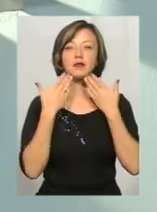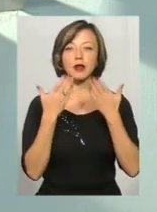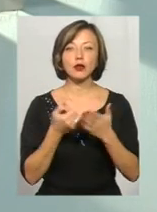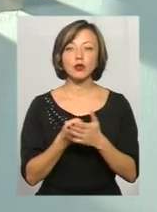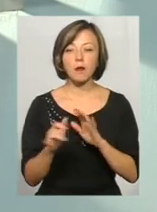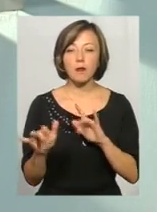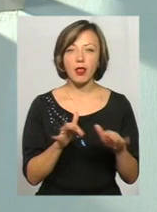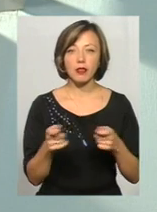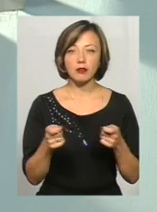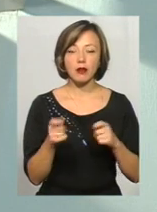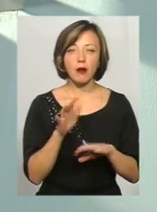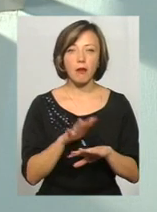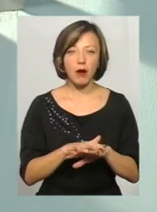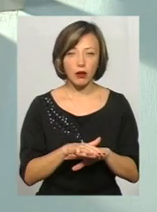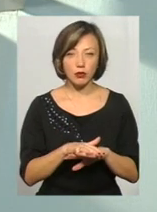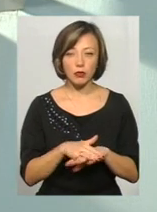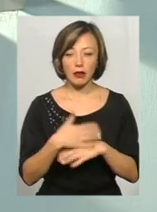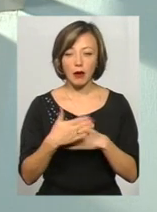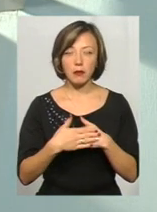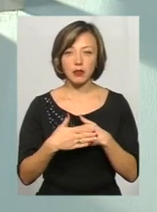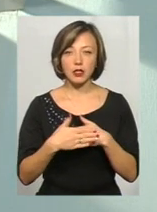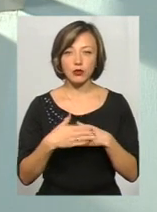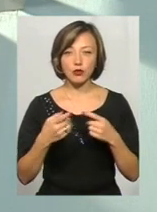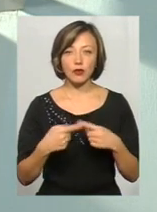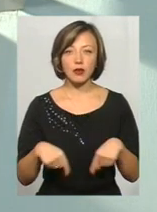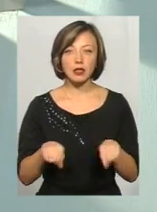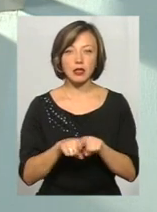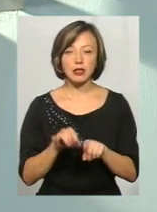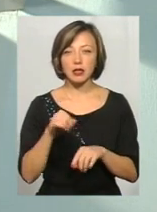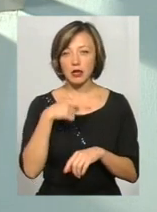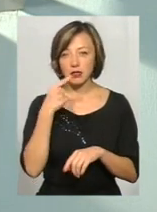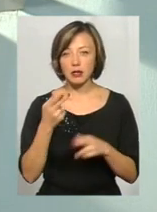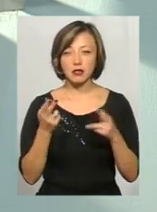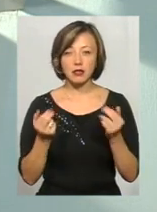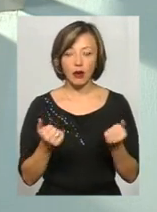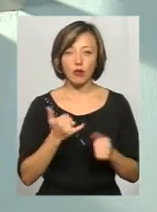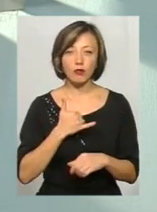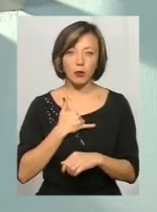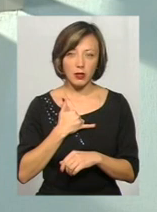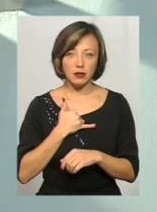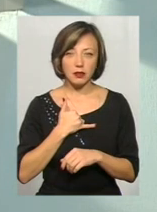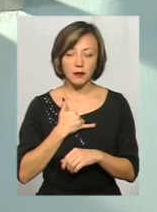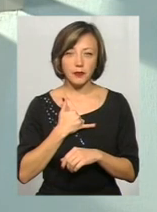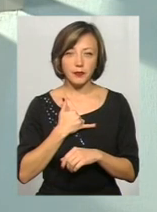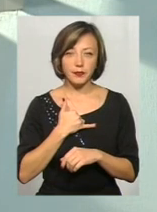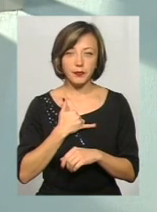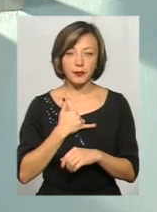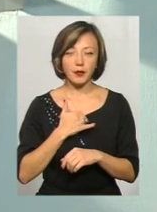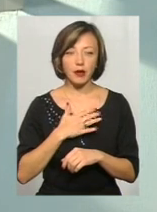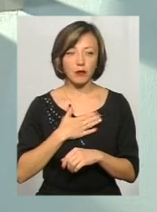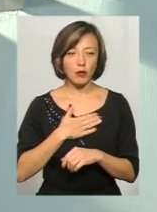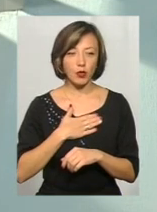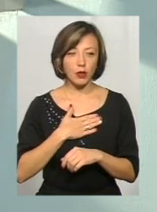менеджера банку найближчого відділення і казати, що так, в мене мої